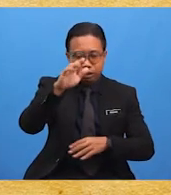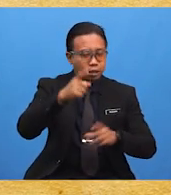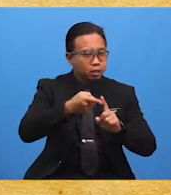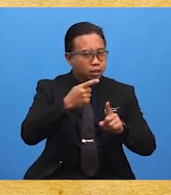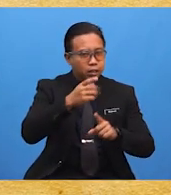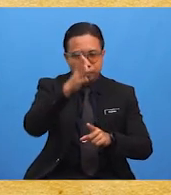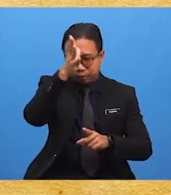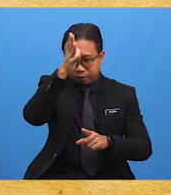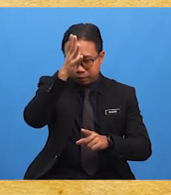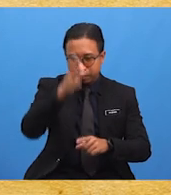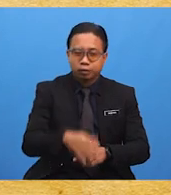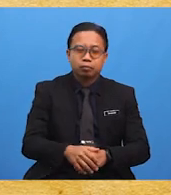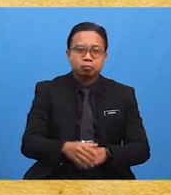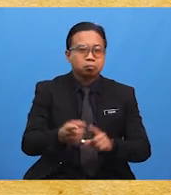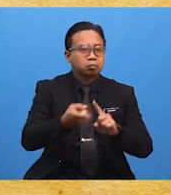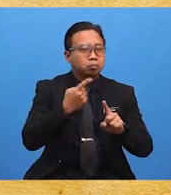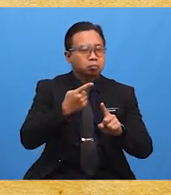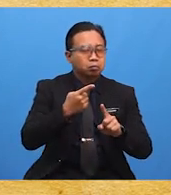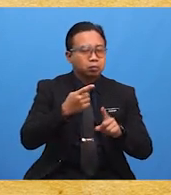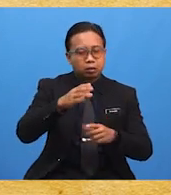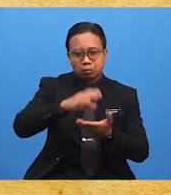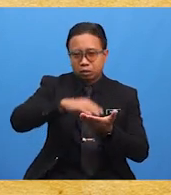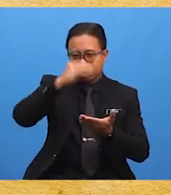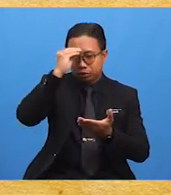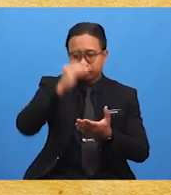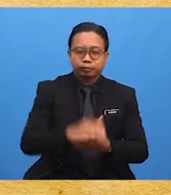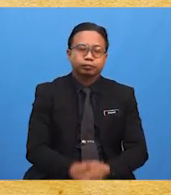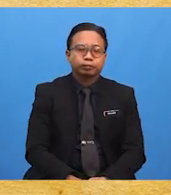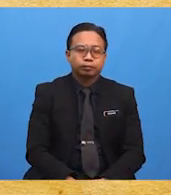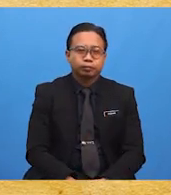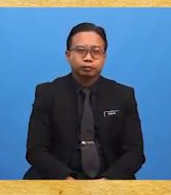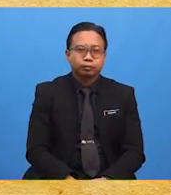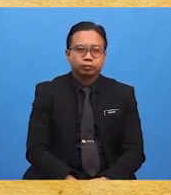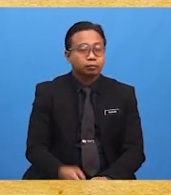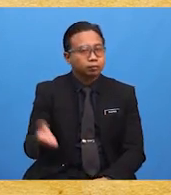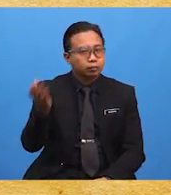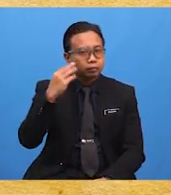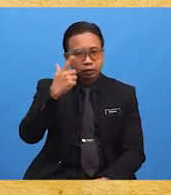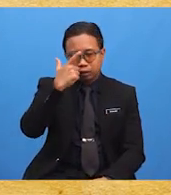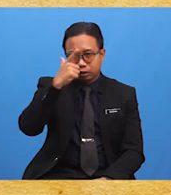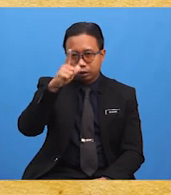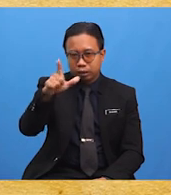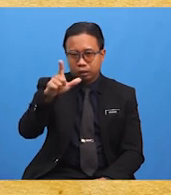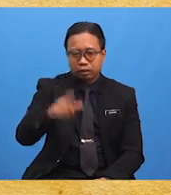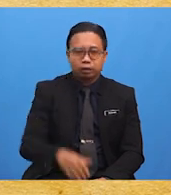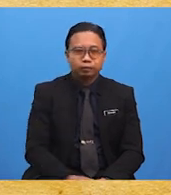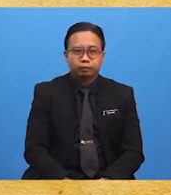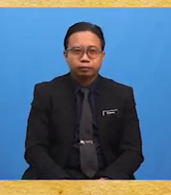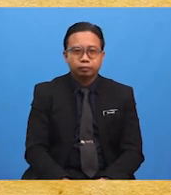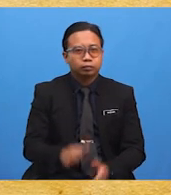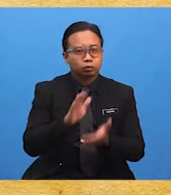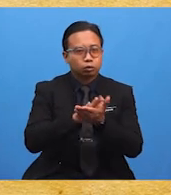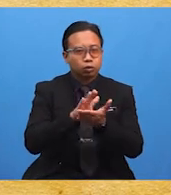dari segi pelajaran. Seterusnya, marilah kita lihat pula keadaan